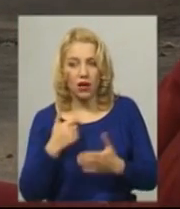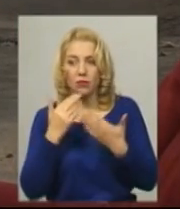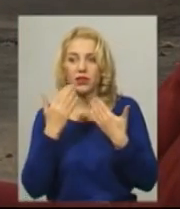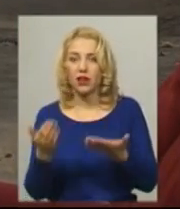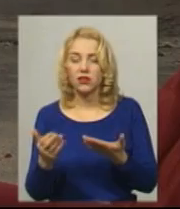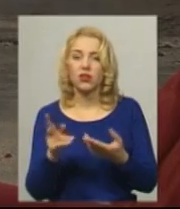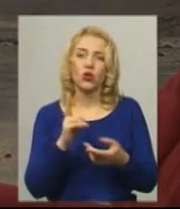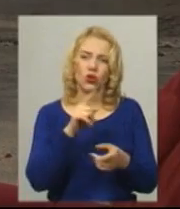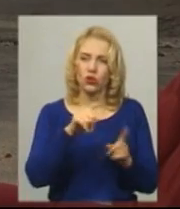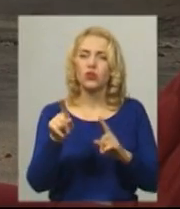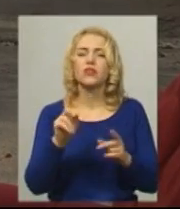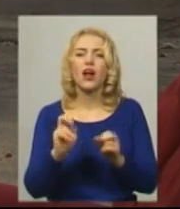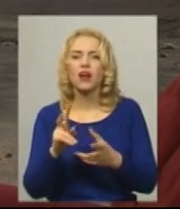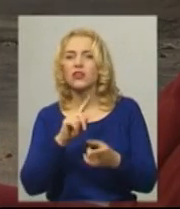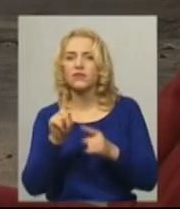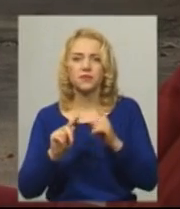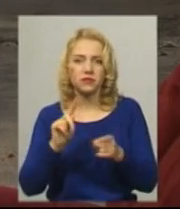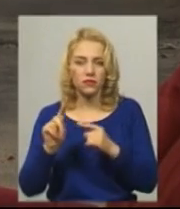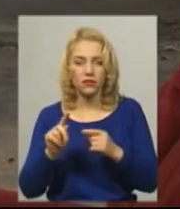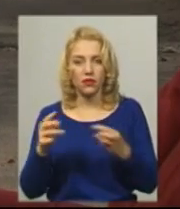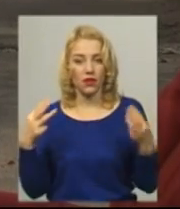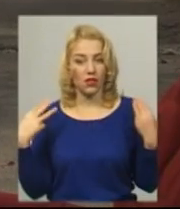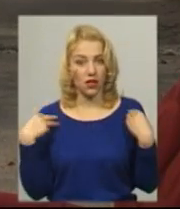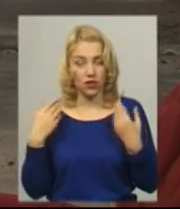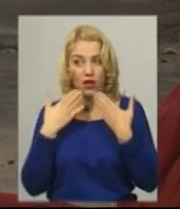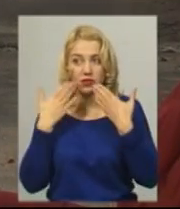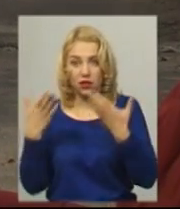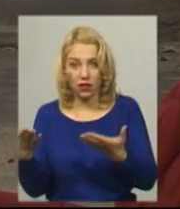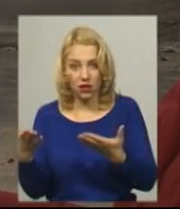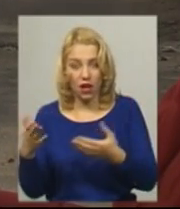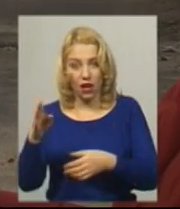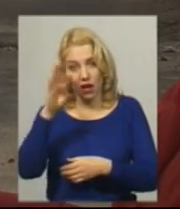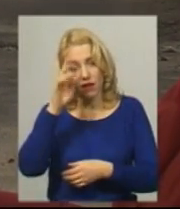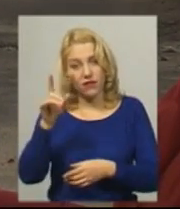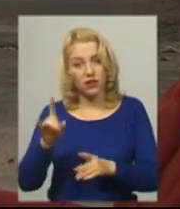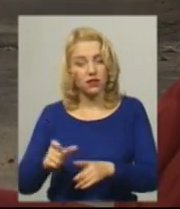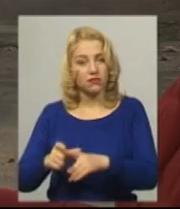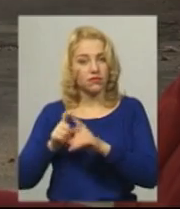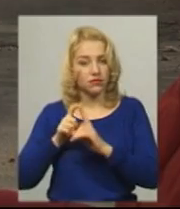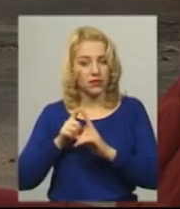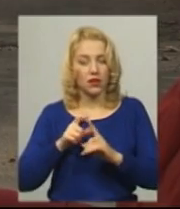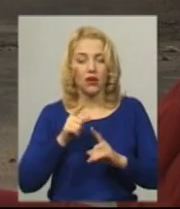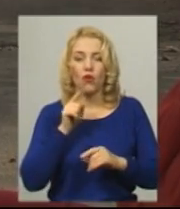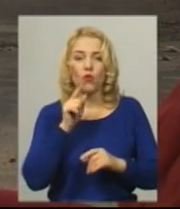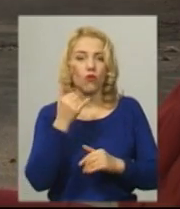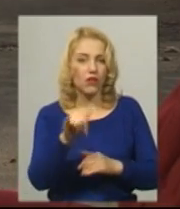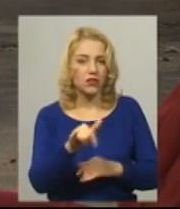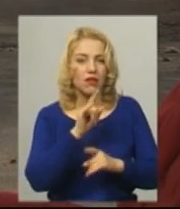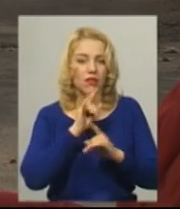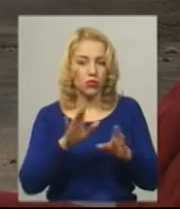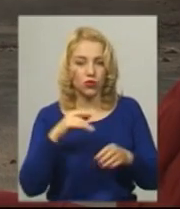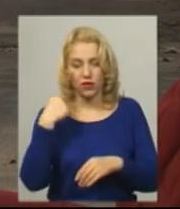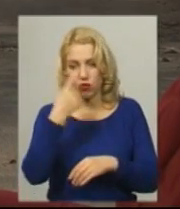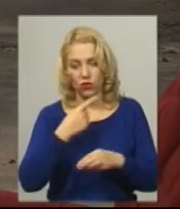поставив, де ставити, що пішли до начальника газконтори і він каже, що вам не буде індивідуального опалення.